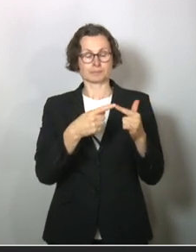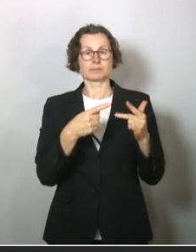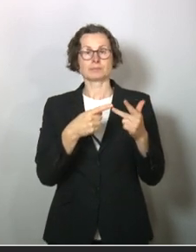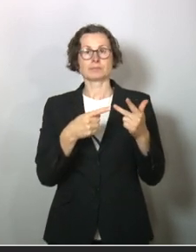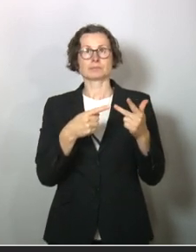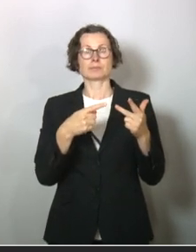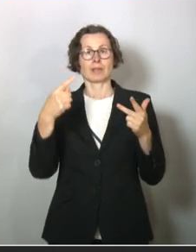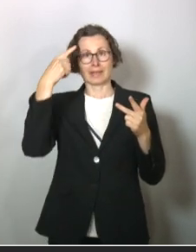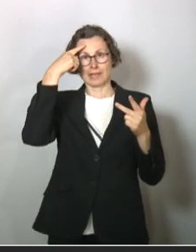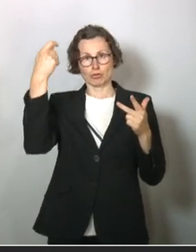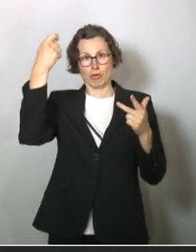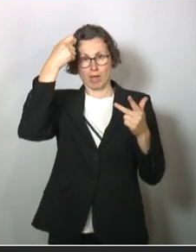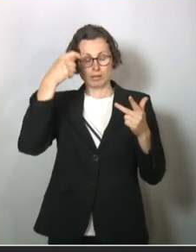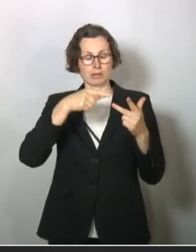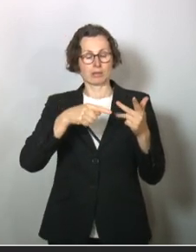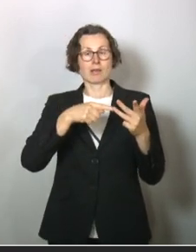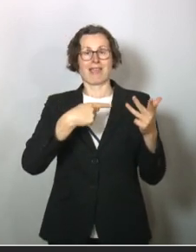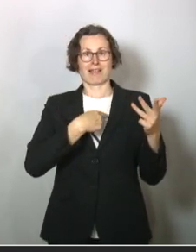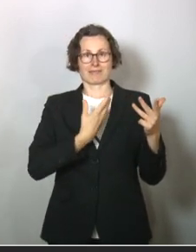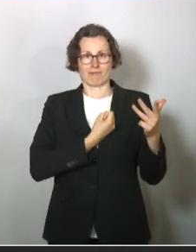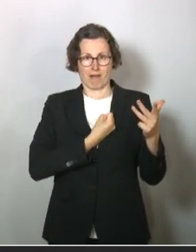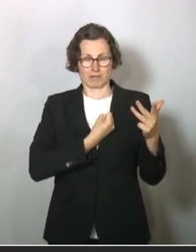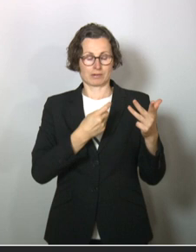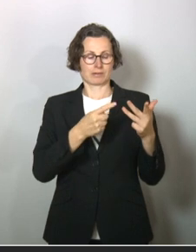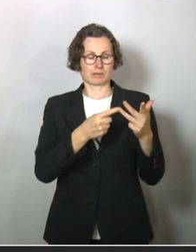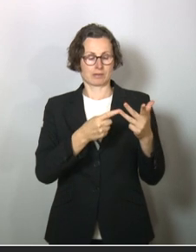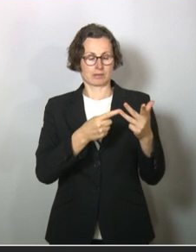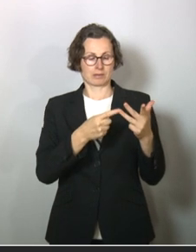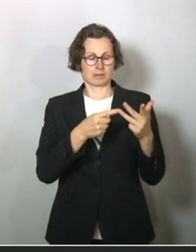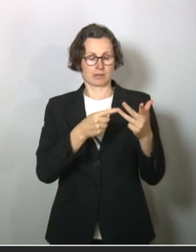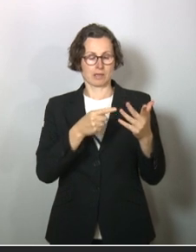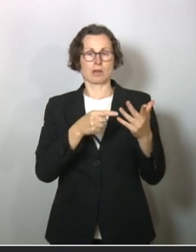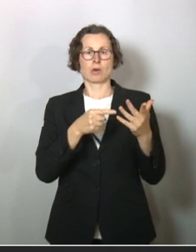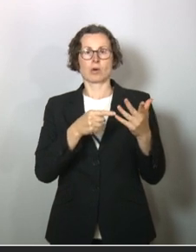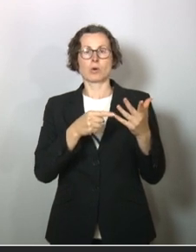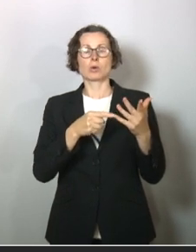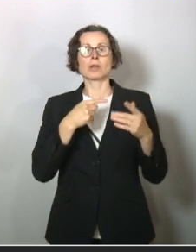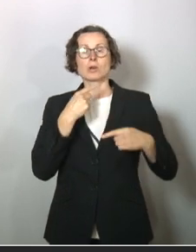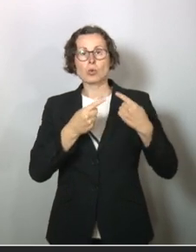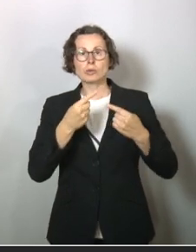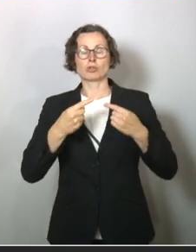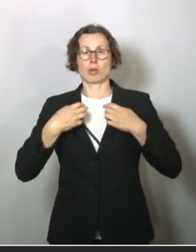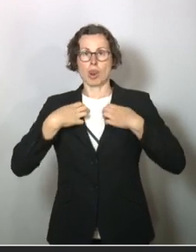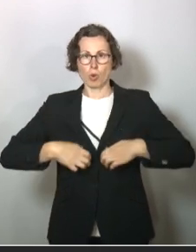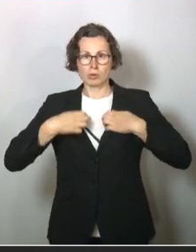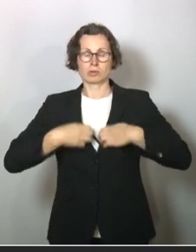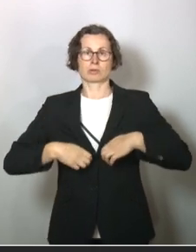Iktus, also Hirnschlag, Herzinfarkt und chronische Lungeninsuffizienz.